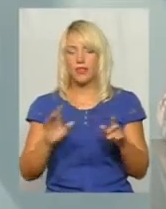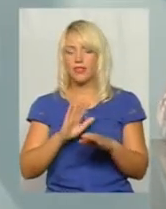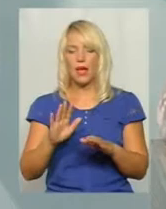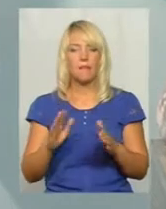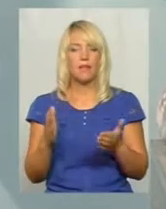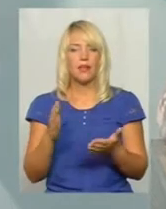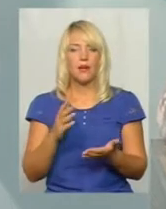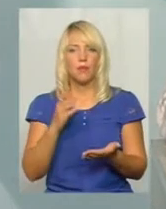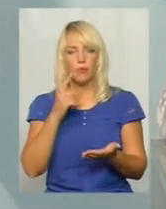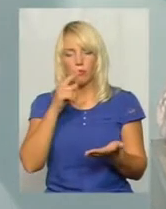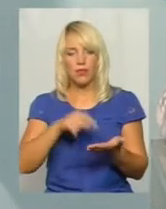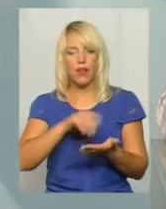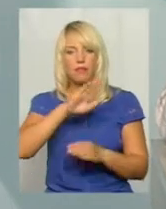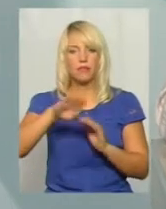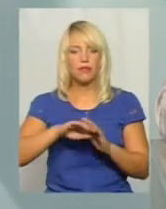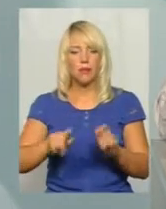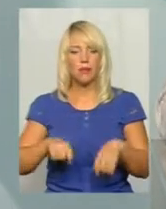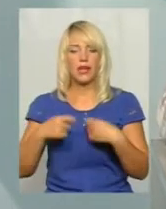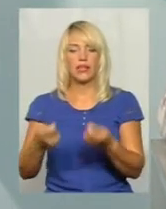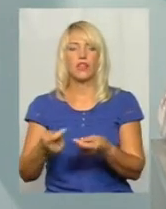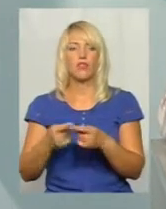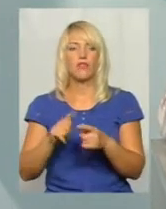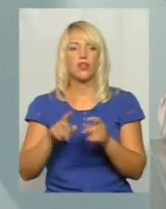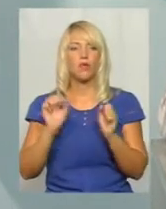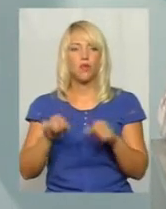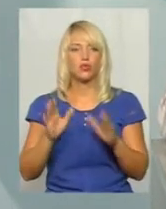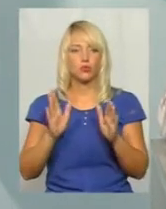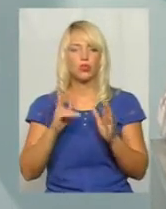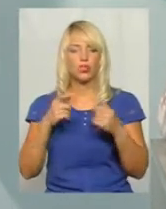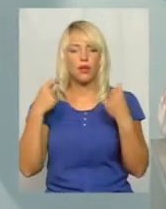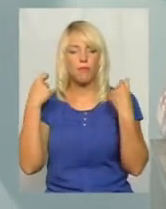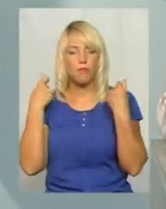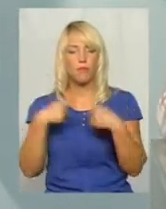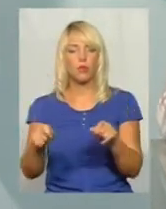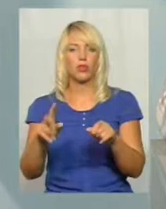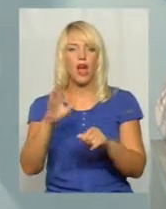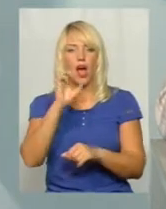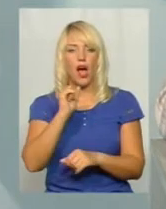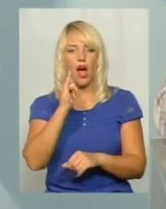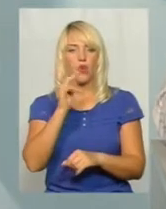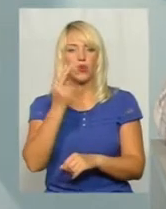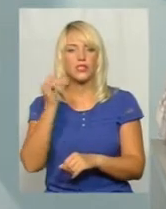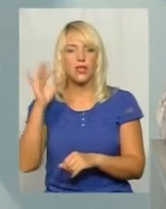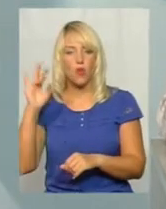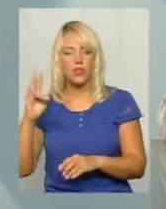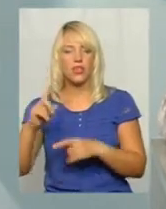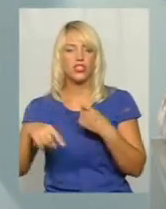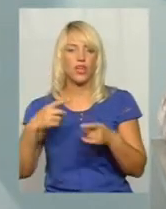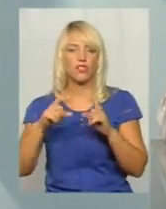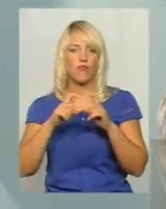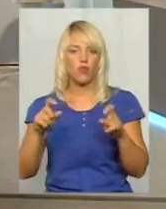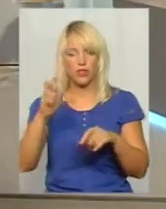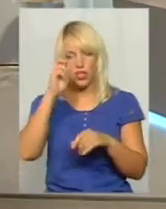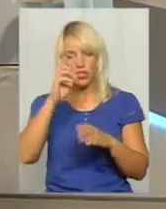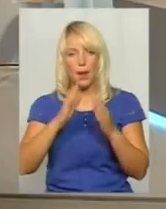передачі, а вони можуть лише тільки бути виставлені на акціон через фонд Держмайна, і його можна придбати. Це тривала